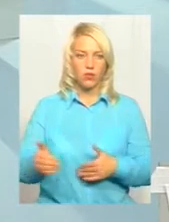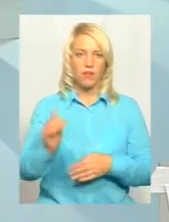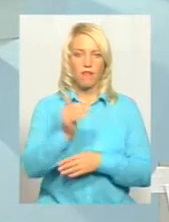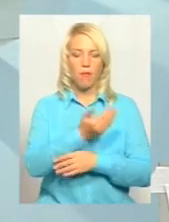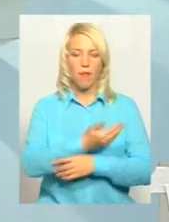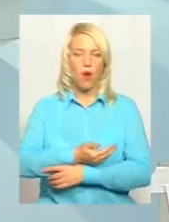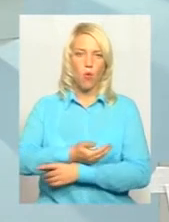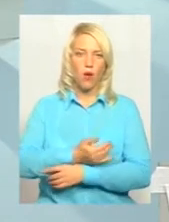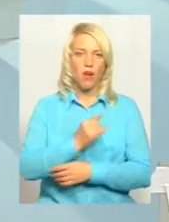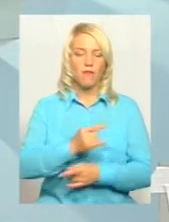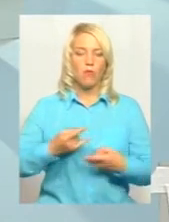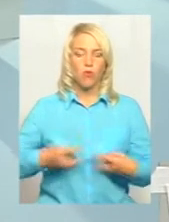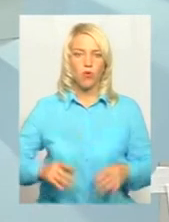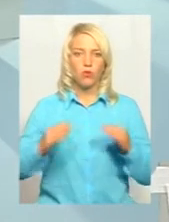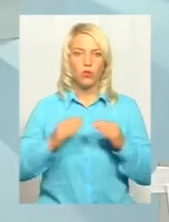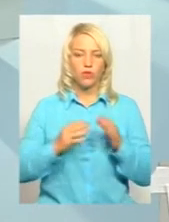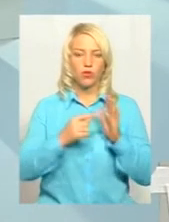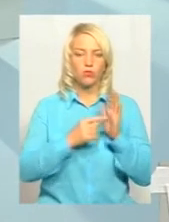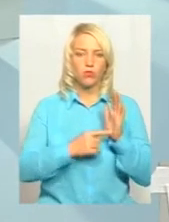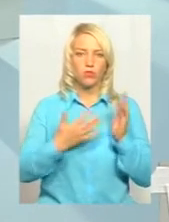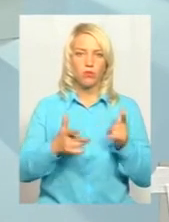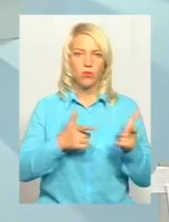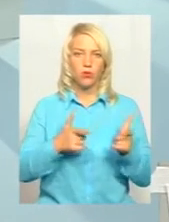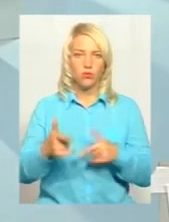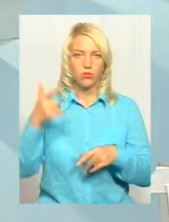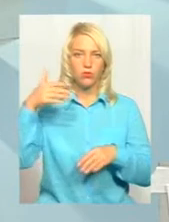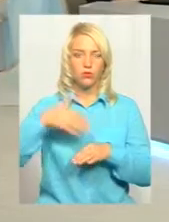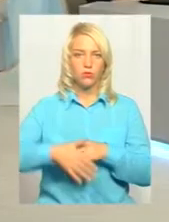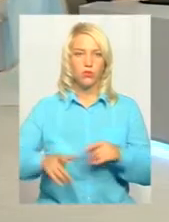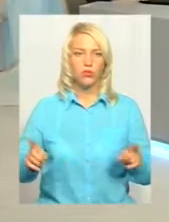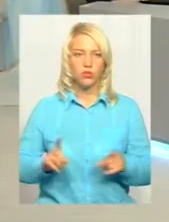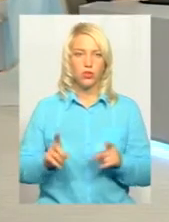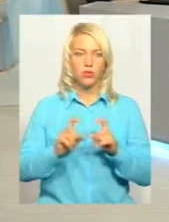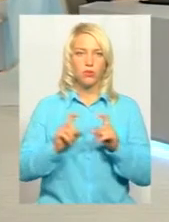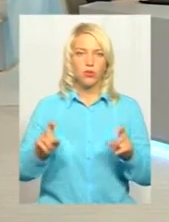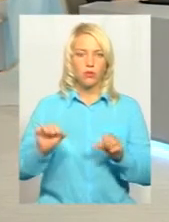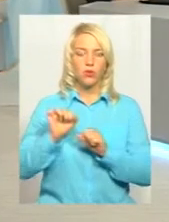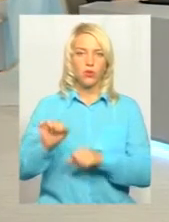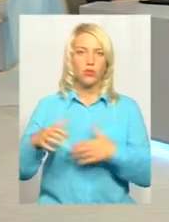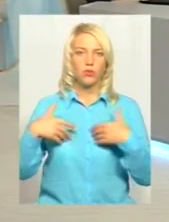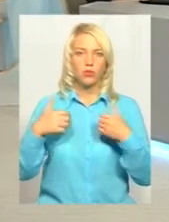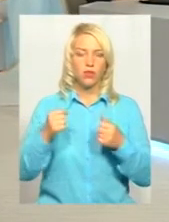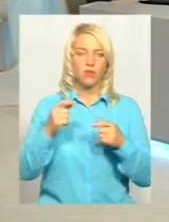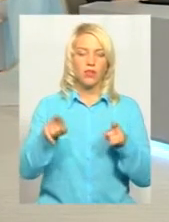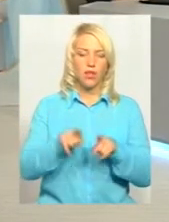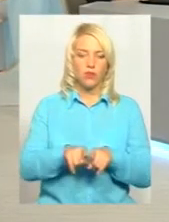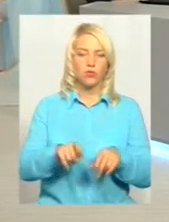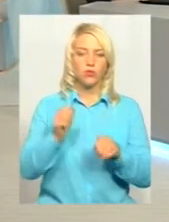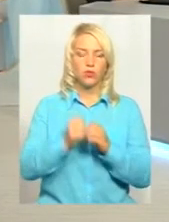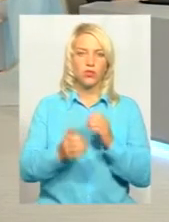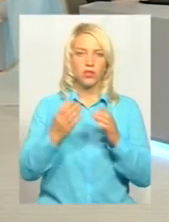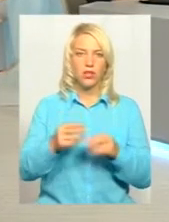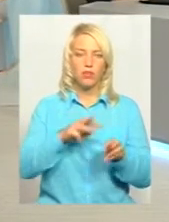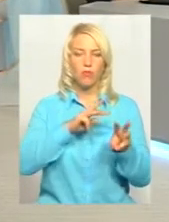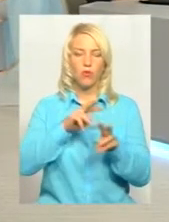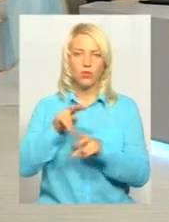будинках. Розподіл підготовлено, зрозуміло, що Департамент охорони здоров'я, він також кожен день моніторить ситуацію,